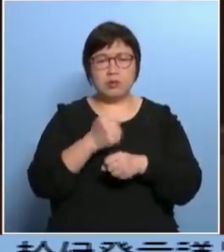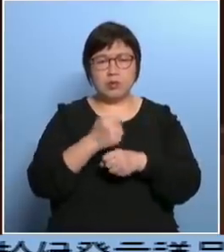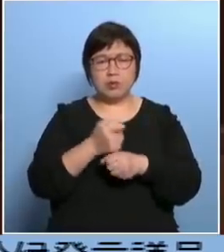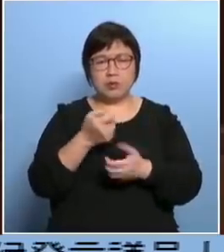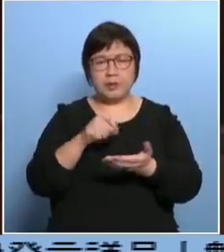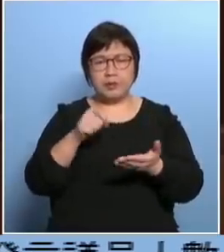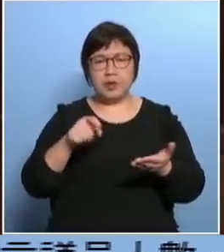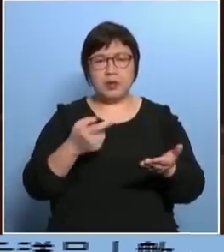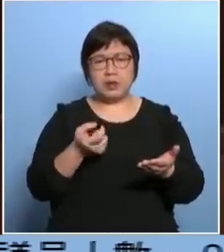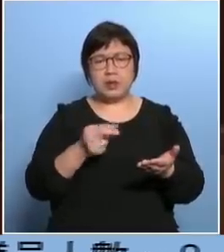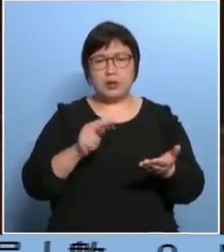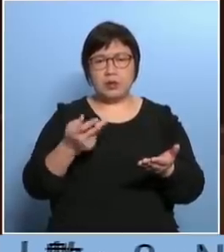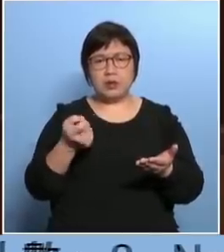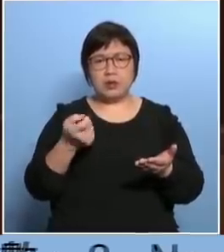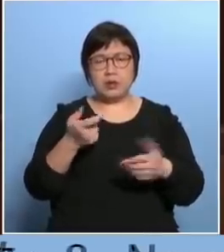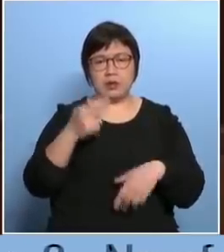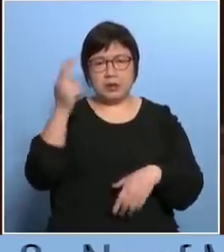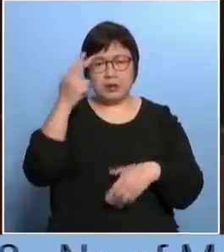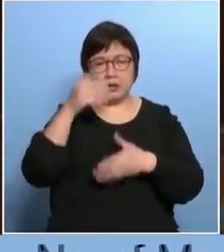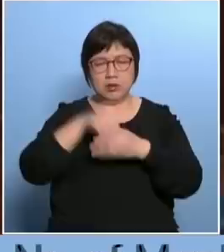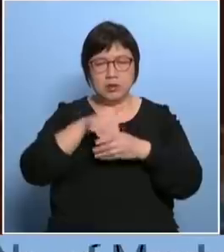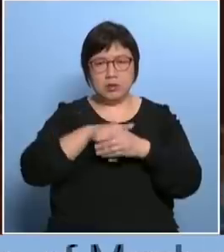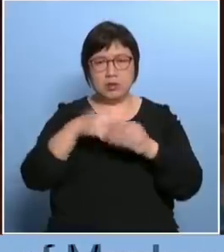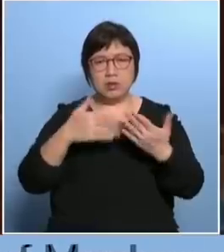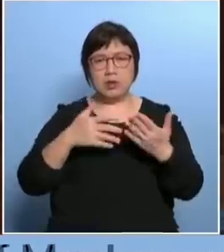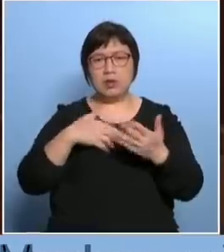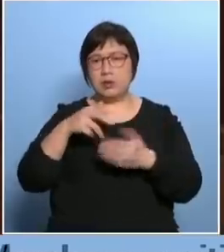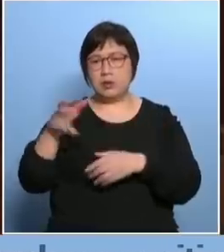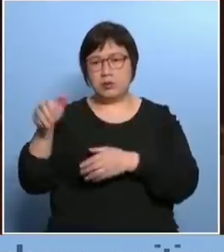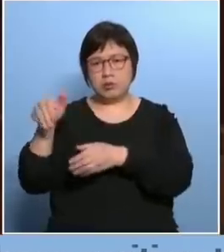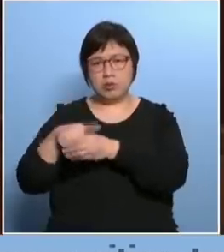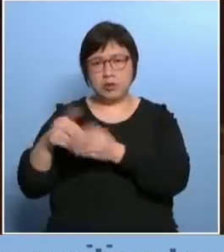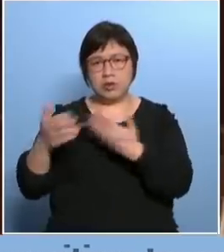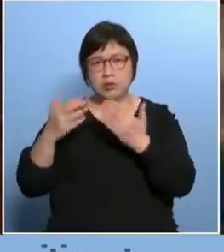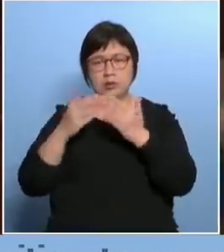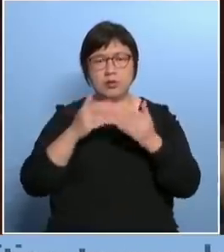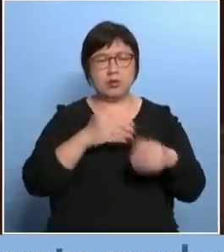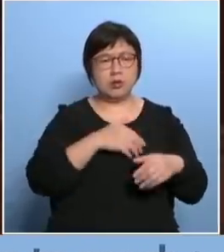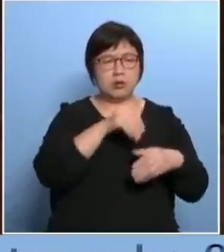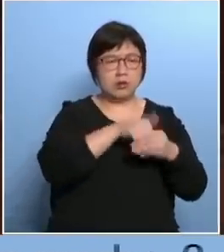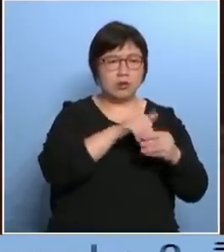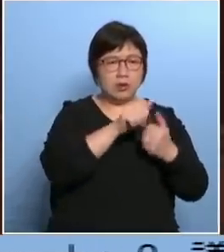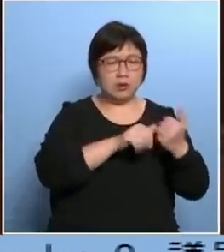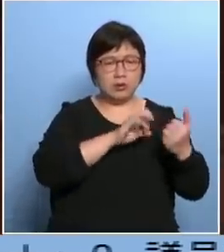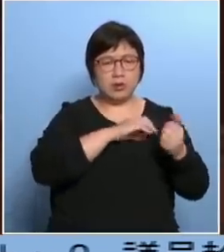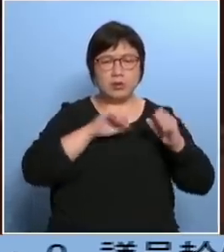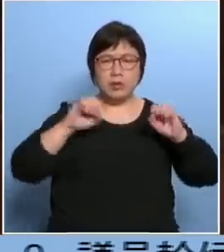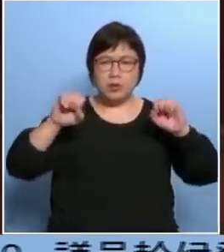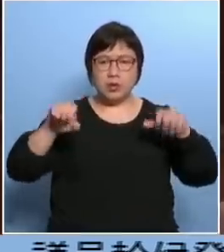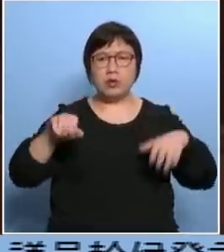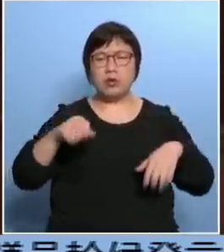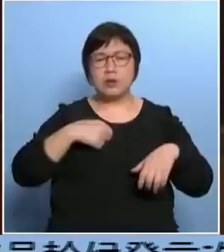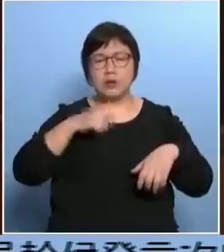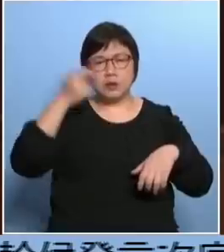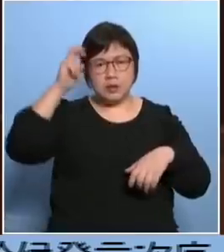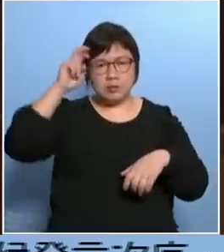的修订其实每一次选举完之后选举事务处、选举委员会出份报告接着就说有什么